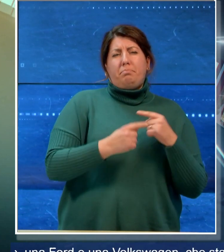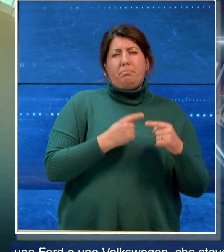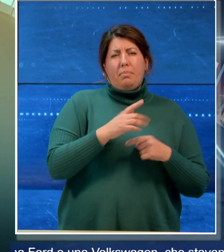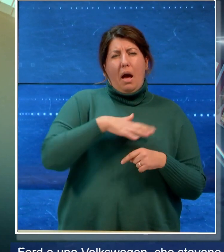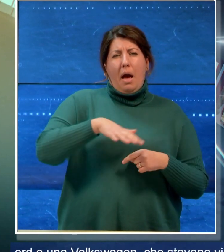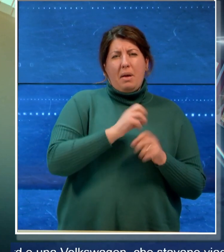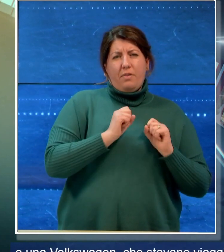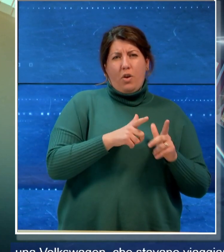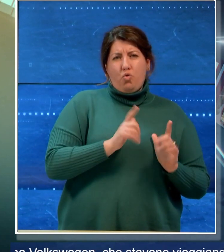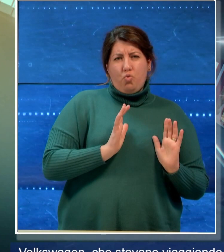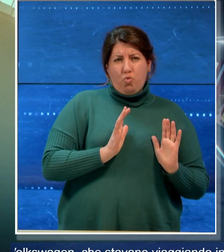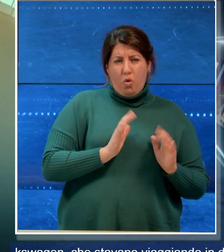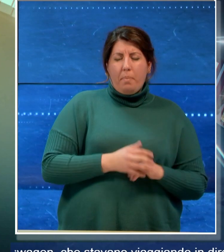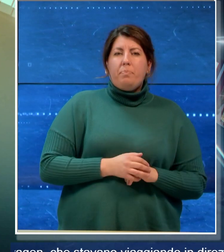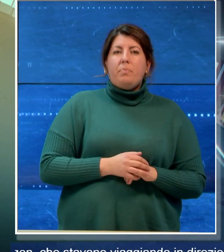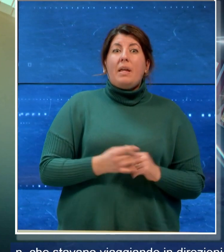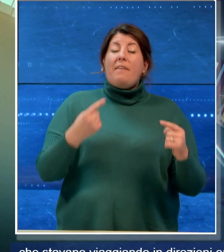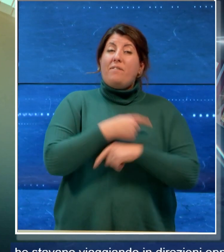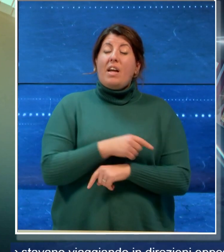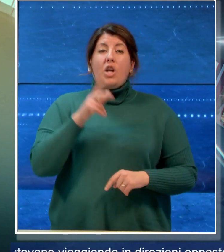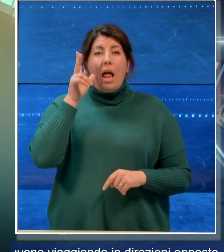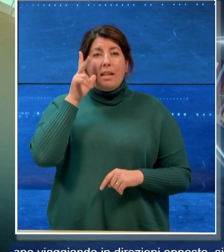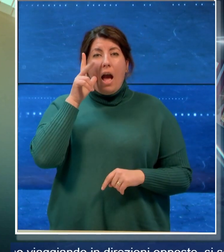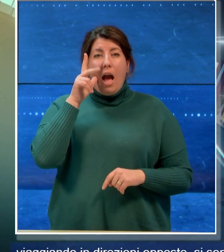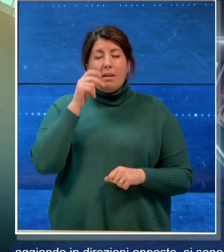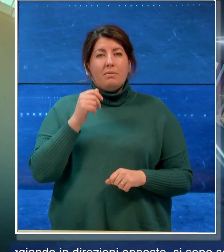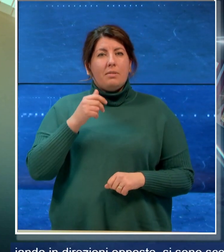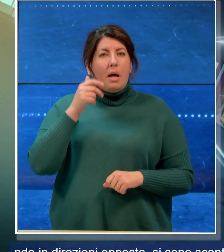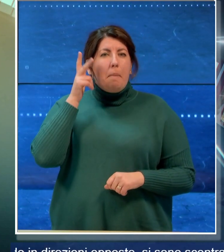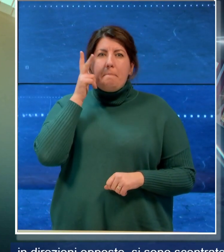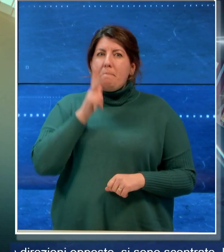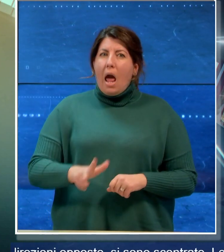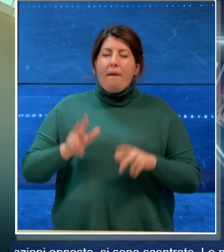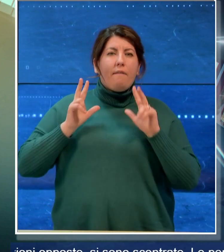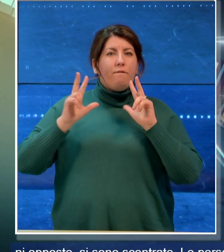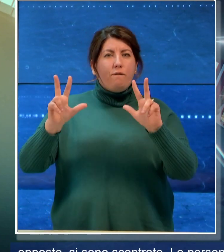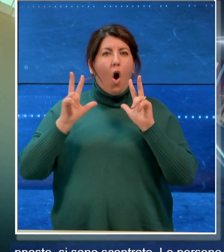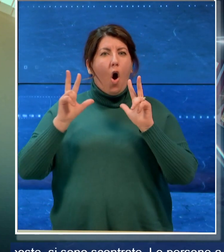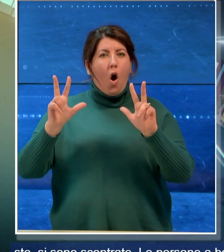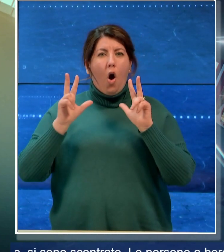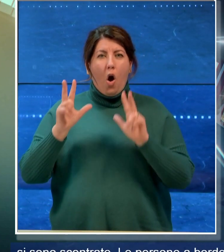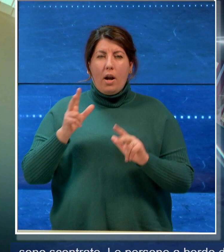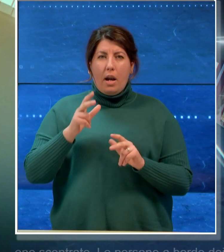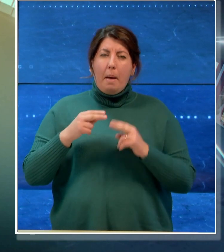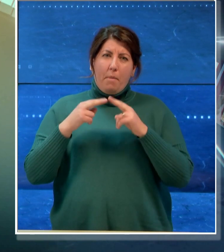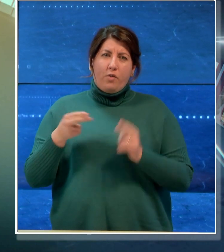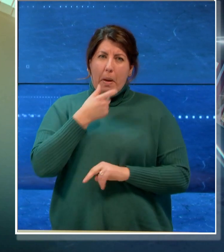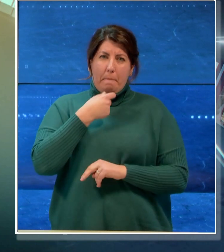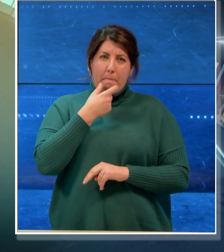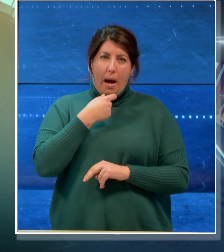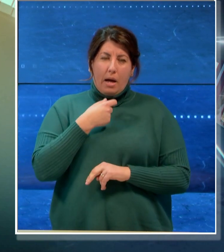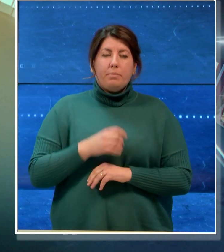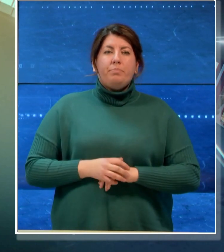la ragazza era una promessa del volley Brindisino ieri i due erano di